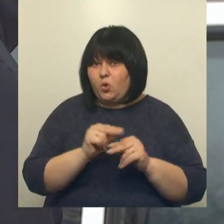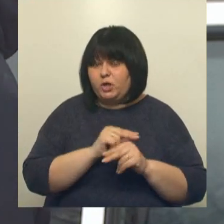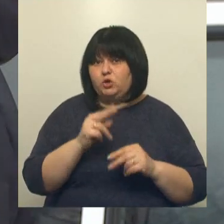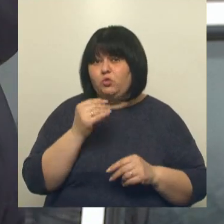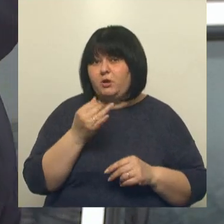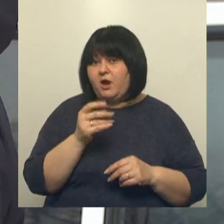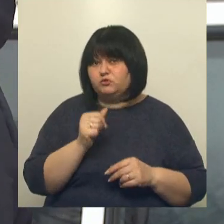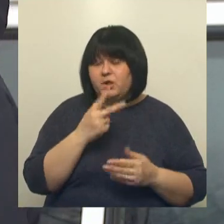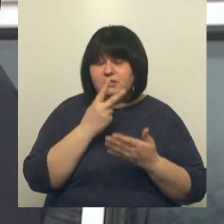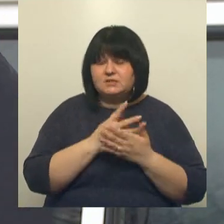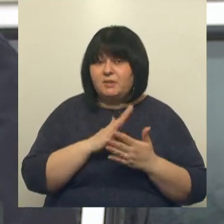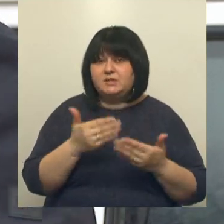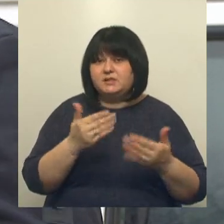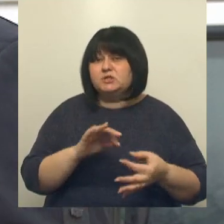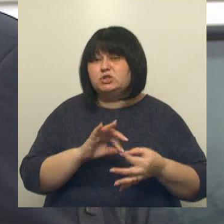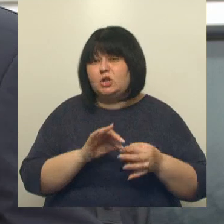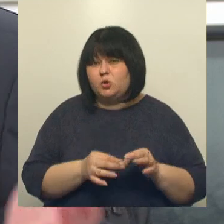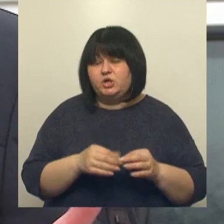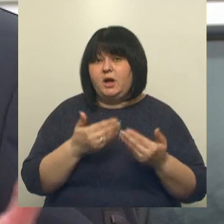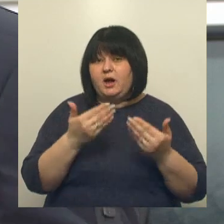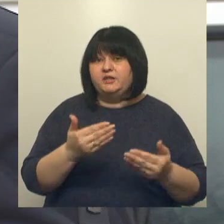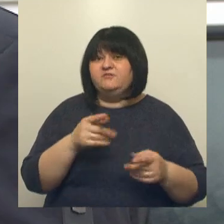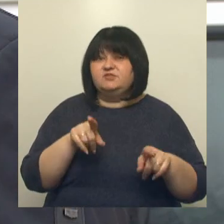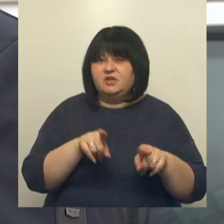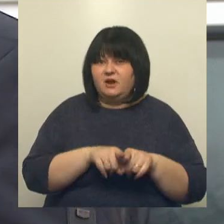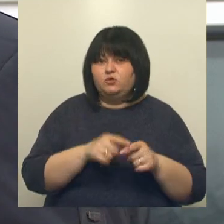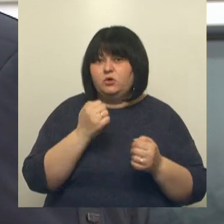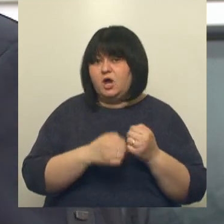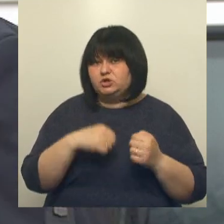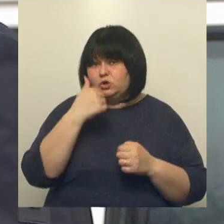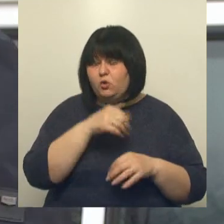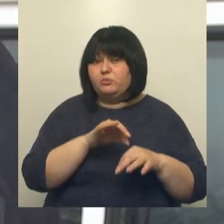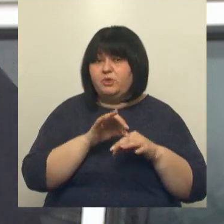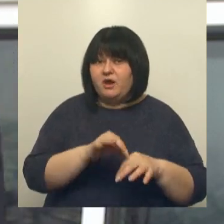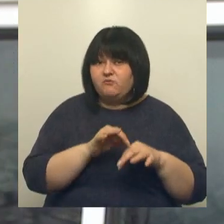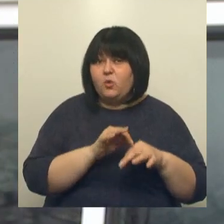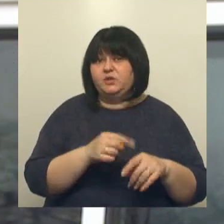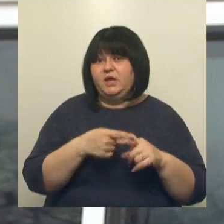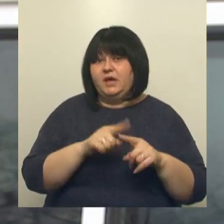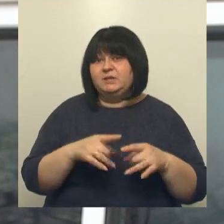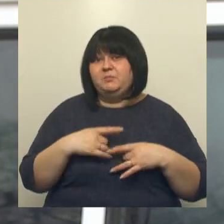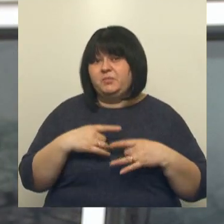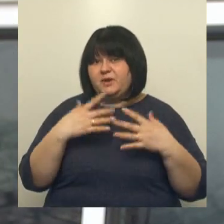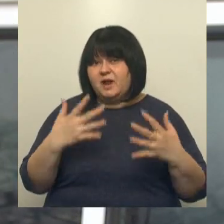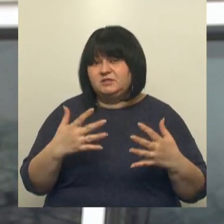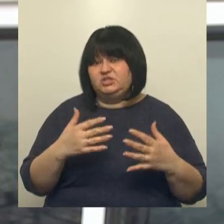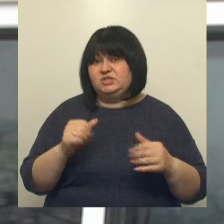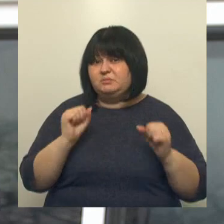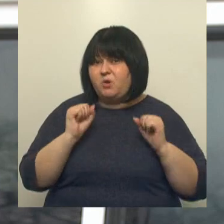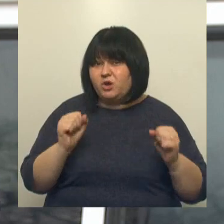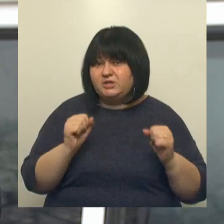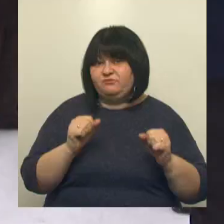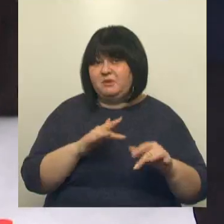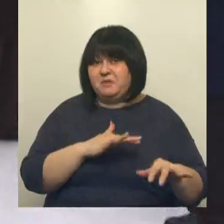Несмотря ни на что, несмотря ни на какие сложности, они все равно ежегодно проводят эти праздничные спортивные